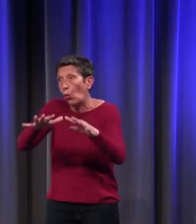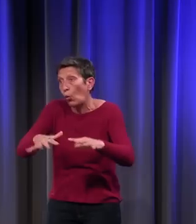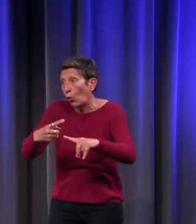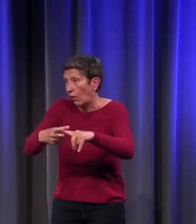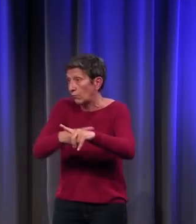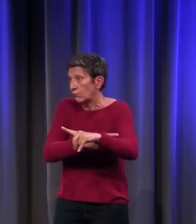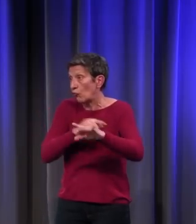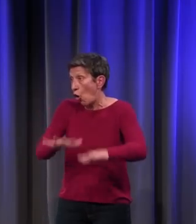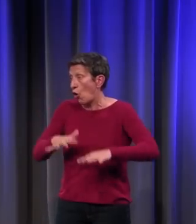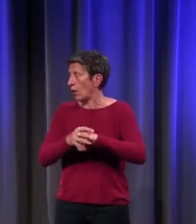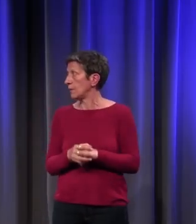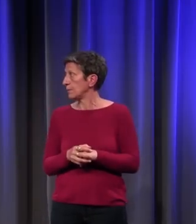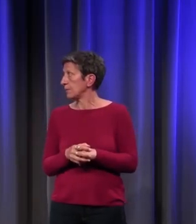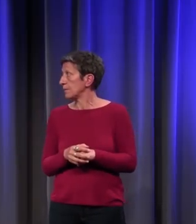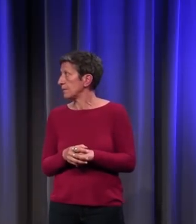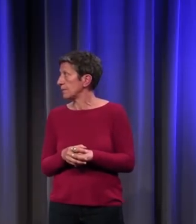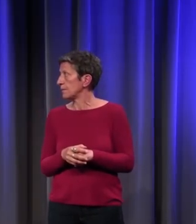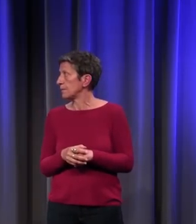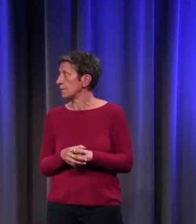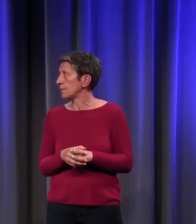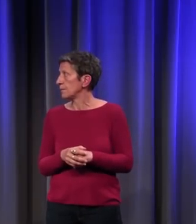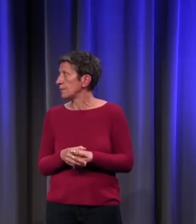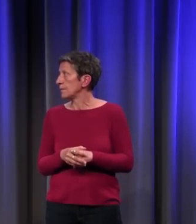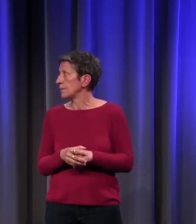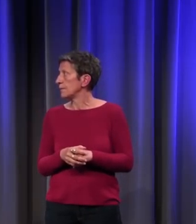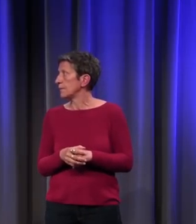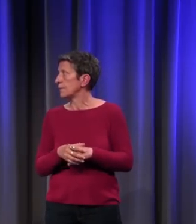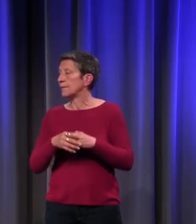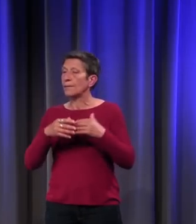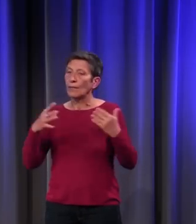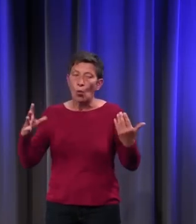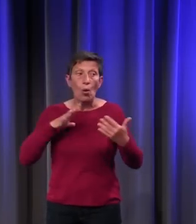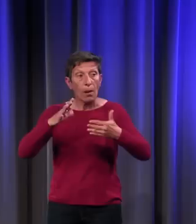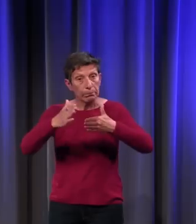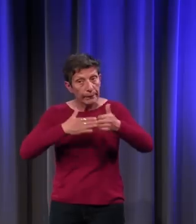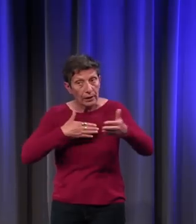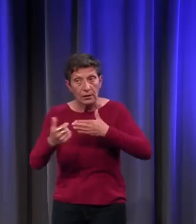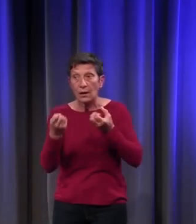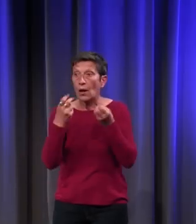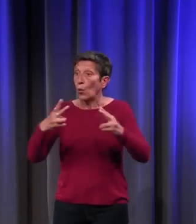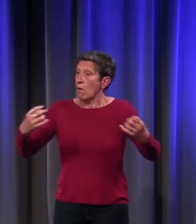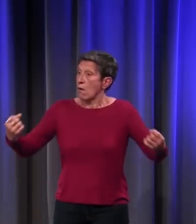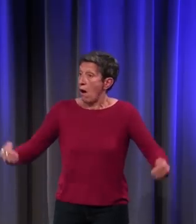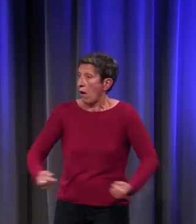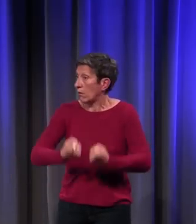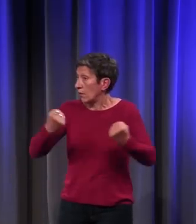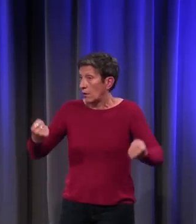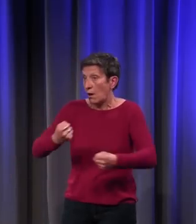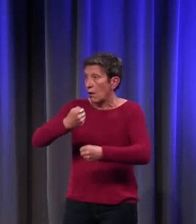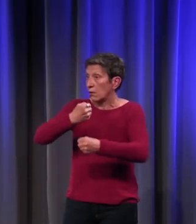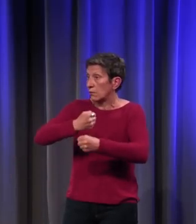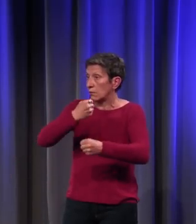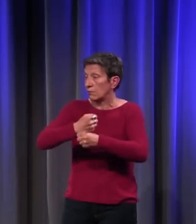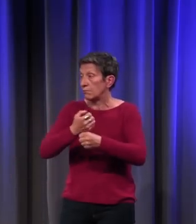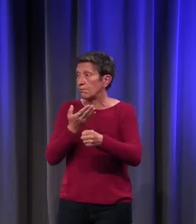Non, à part l'exercice de certains métiers ou certaines activités, il peut y